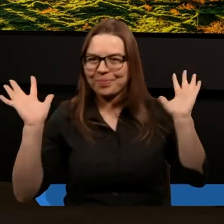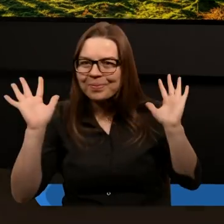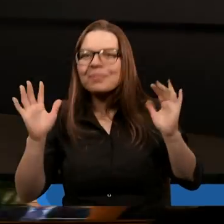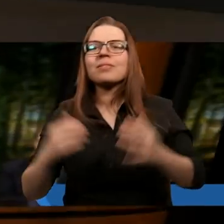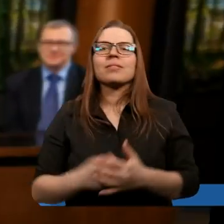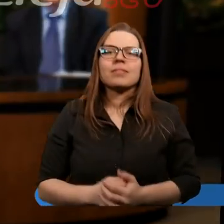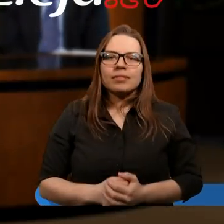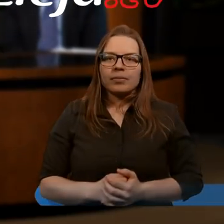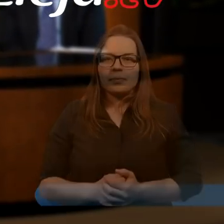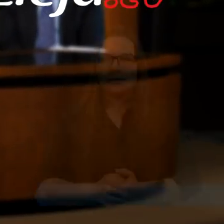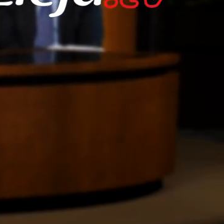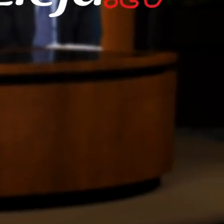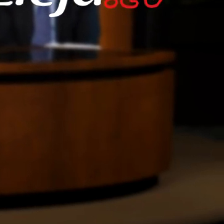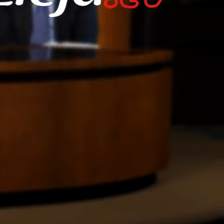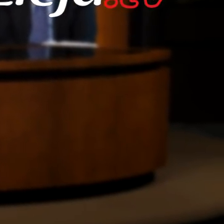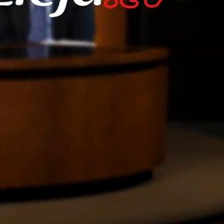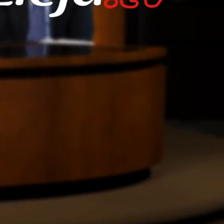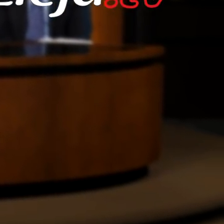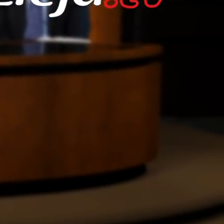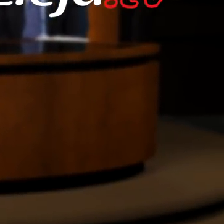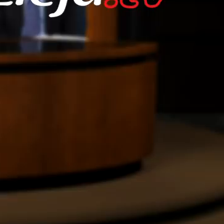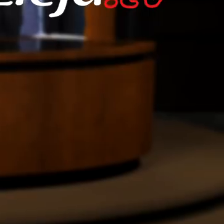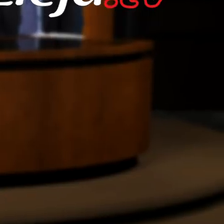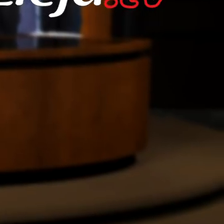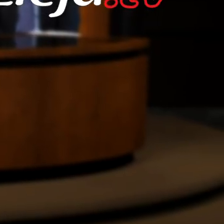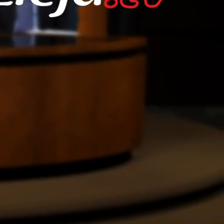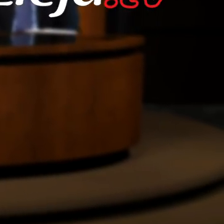Dziękujemy. Dziękujemy.